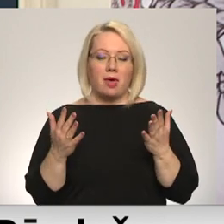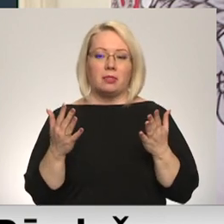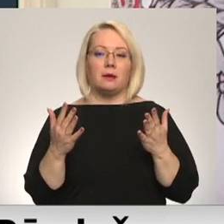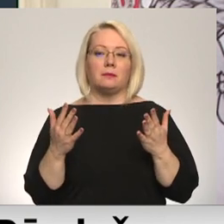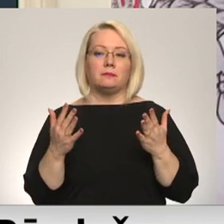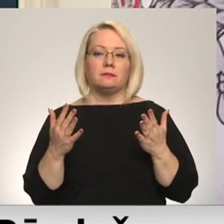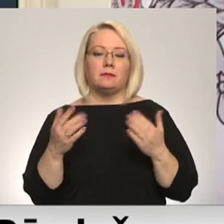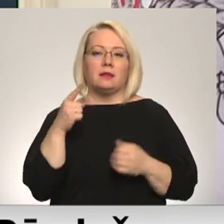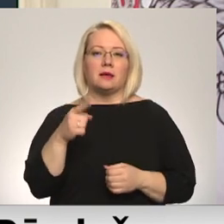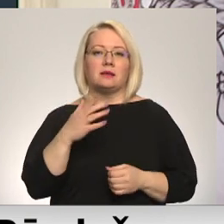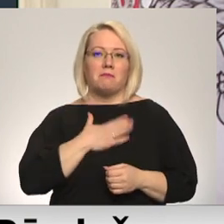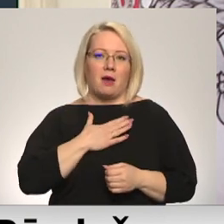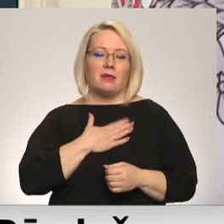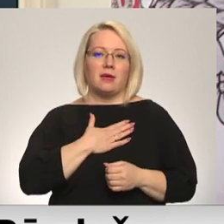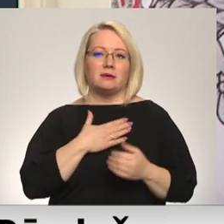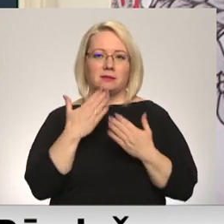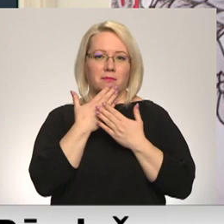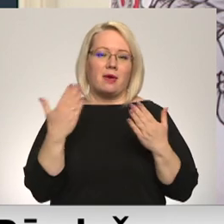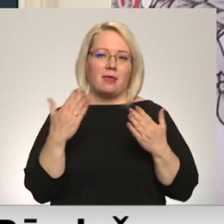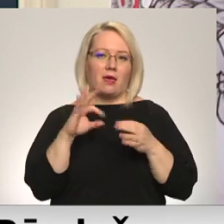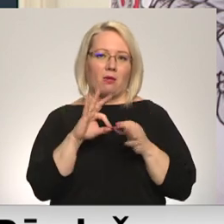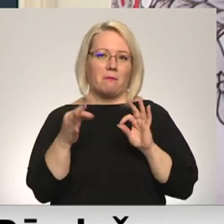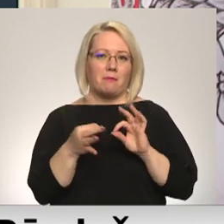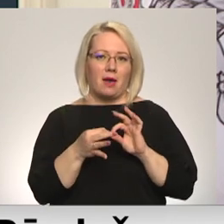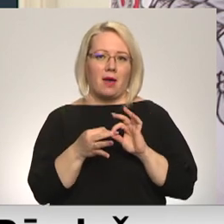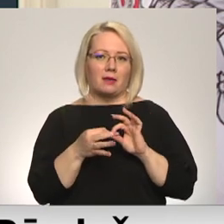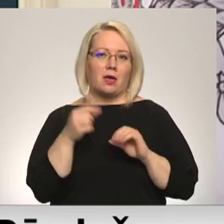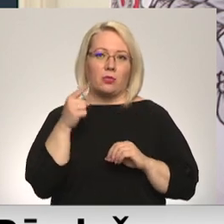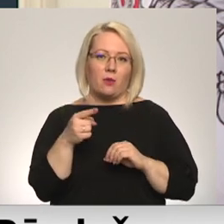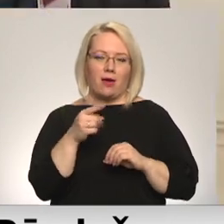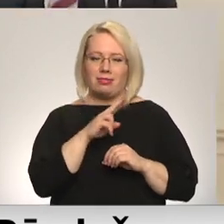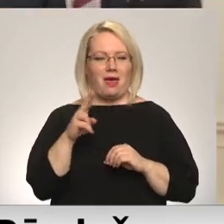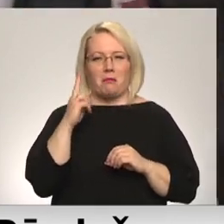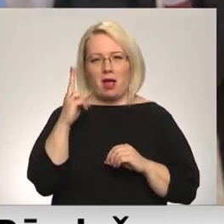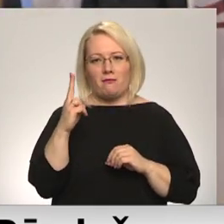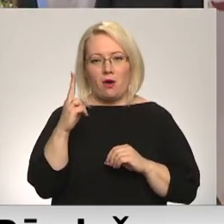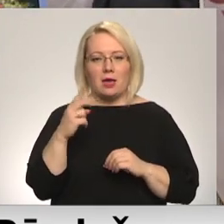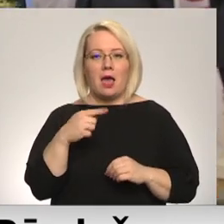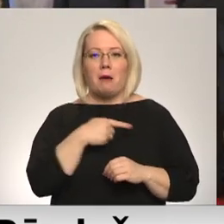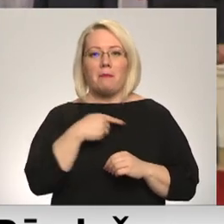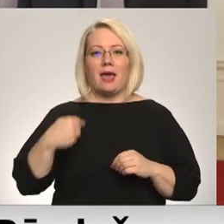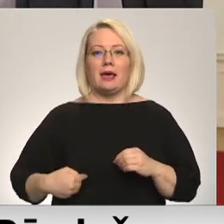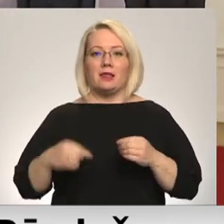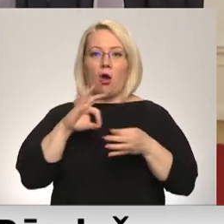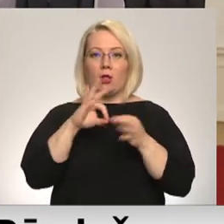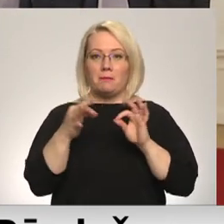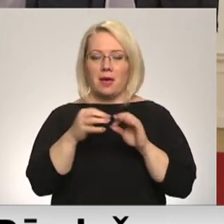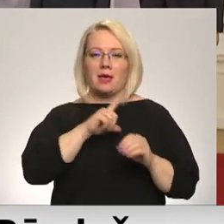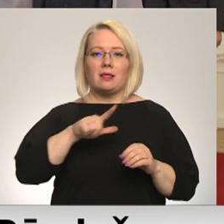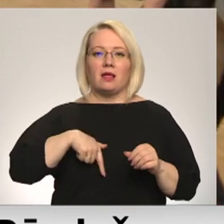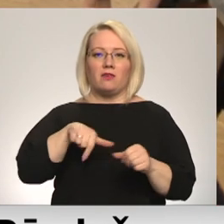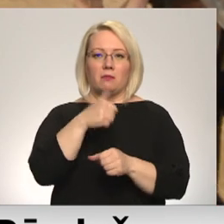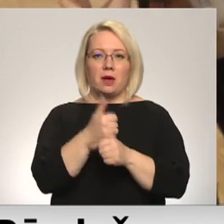Vai tās ir manas pēdējās olimpiskās spēles, tā es neapgalvoju. Pēkinas olimpiskajās spēlēs Latviju